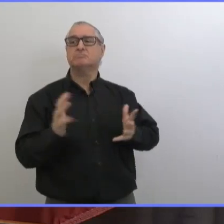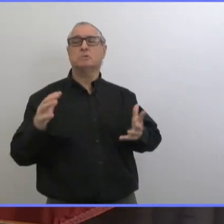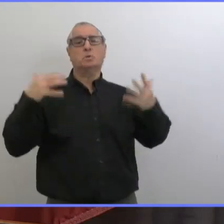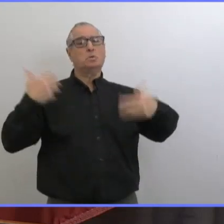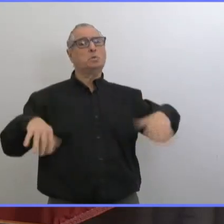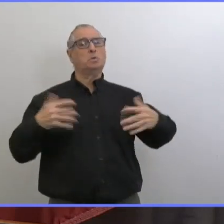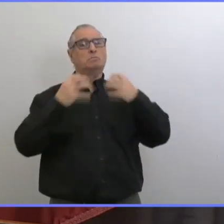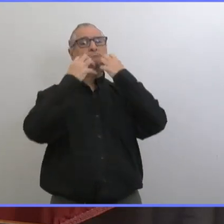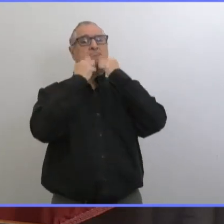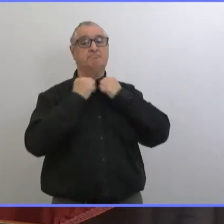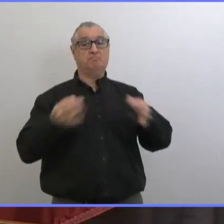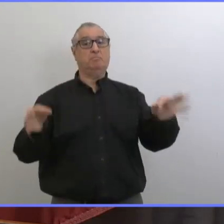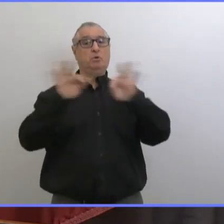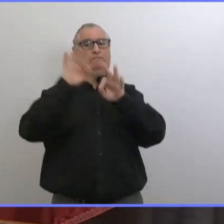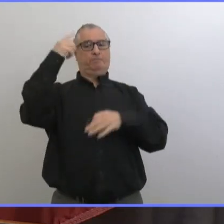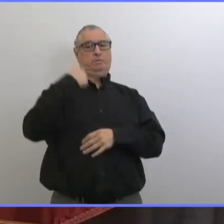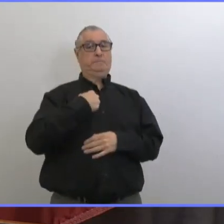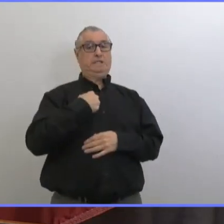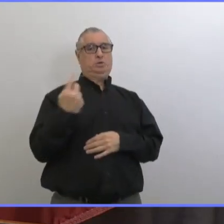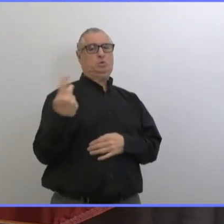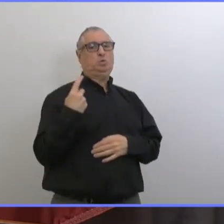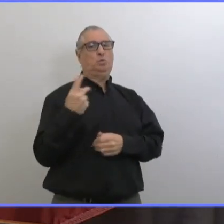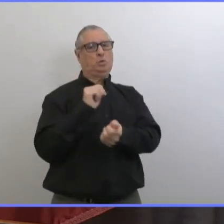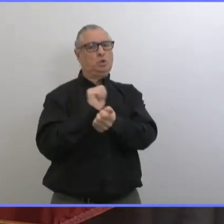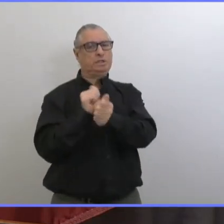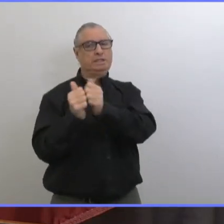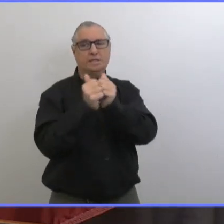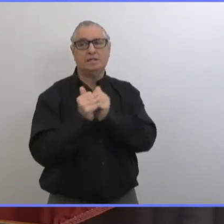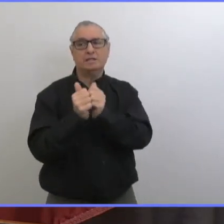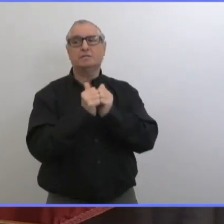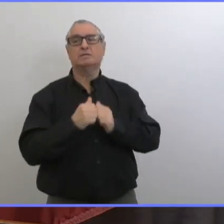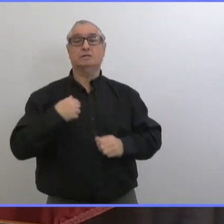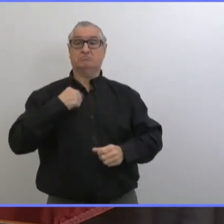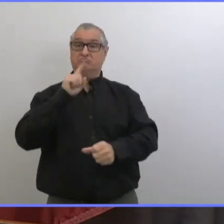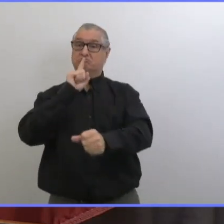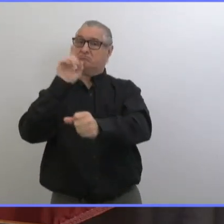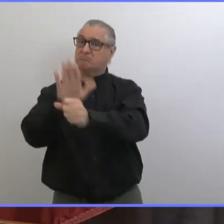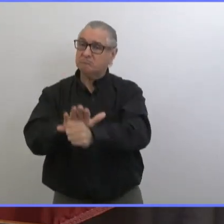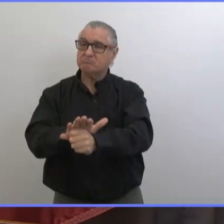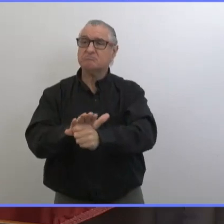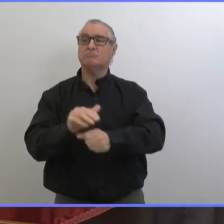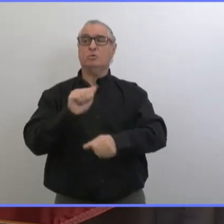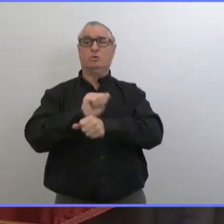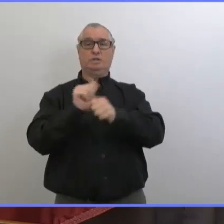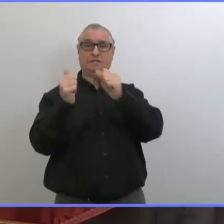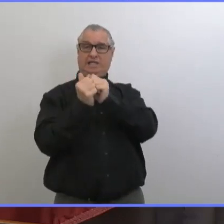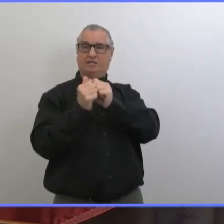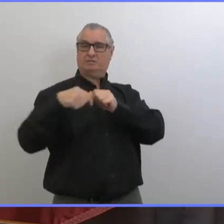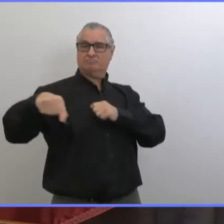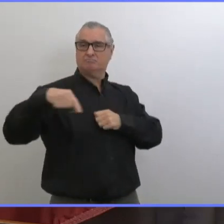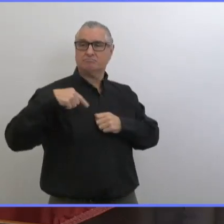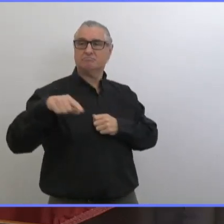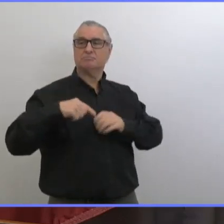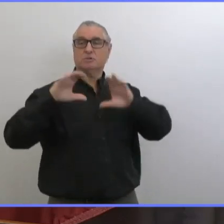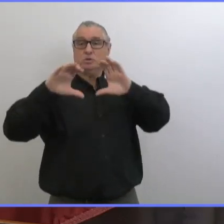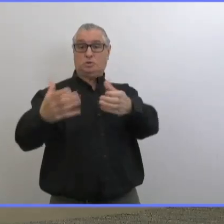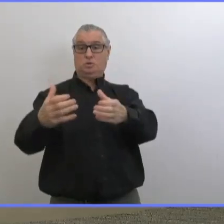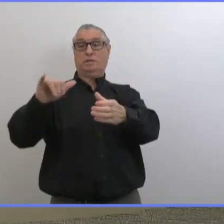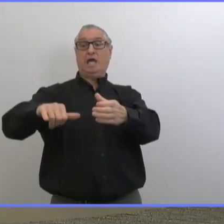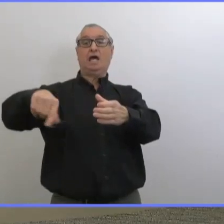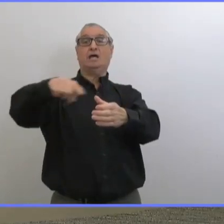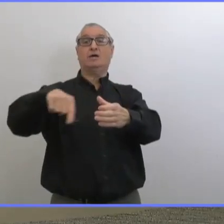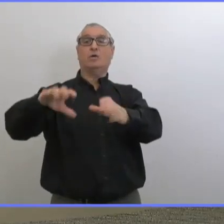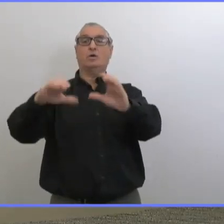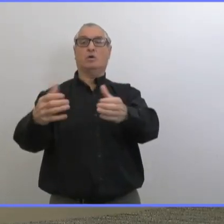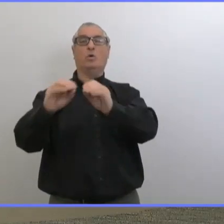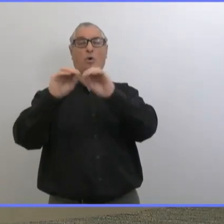pour une approche. Et ça, c'est très important pour moi. Et on est engagé à travailler avec la Manitoba Méditer Federation à